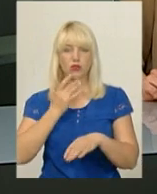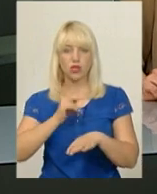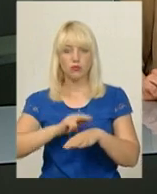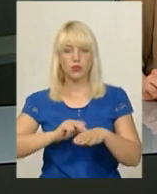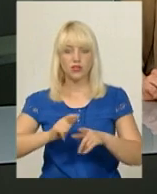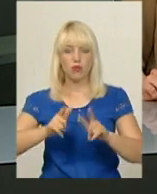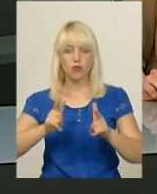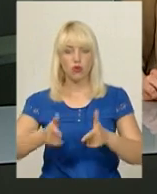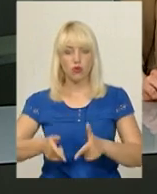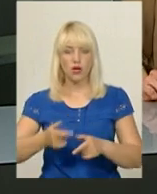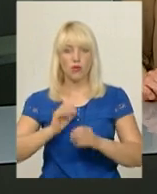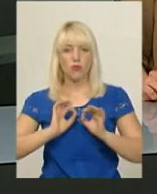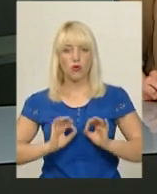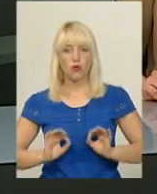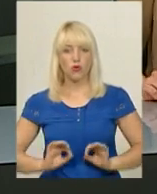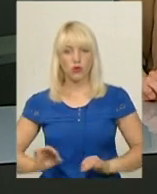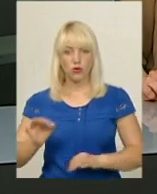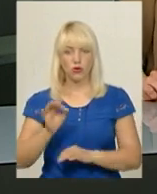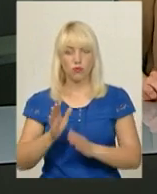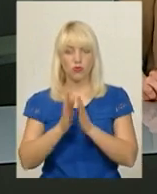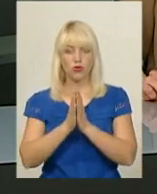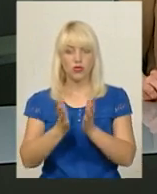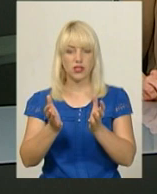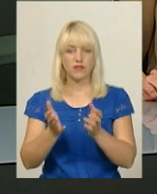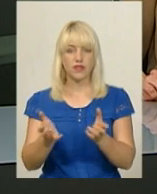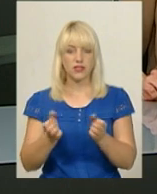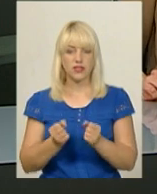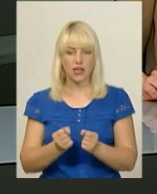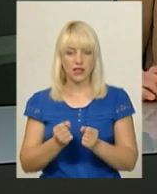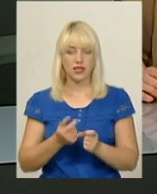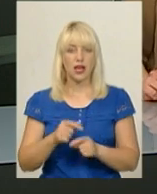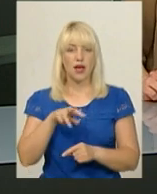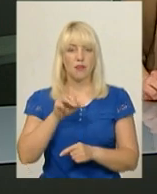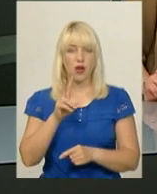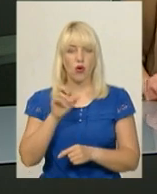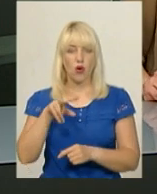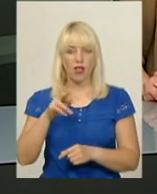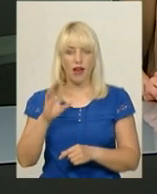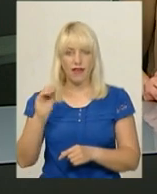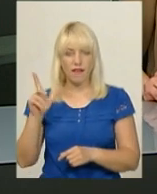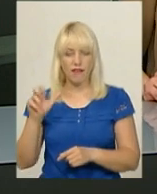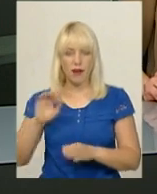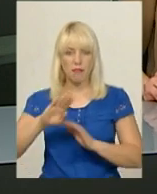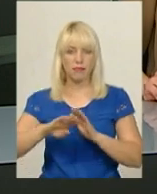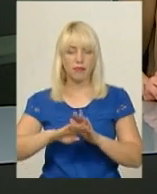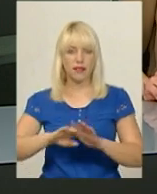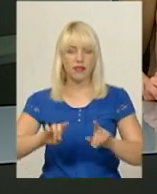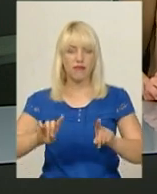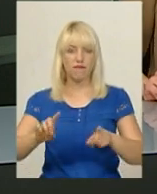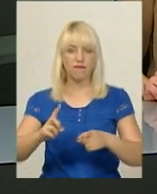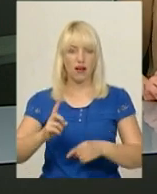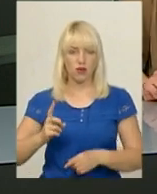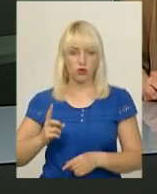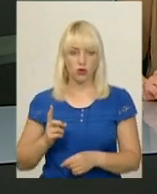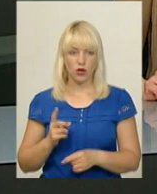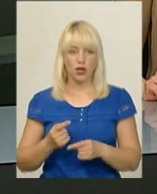прокурорів Голосового відділу прокуратури області просять взяти Романа Миколаєва під варту. Про це нам повідомив заступник начальника відділу прокуратури